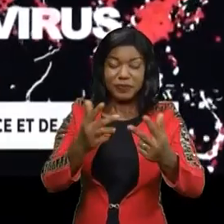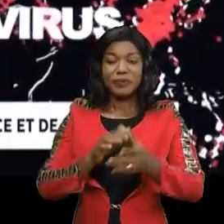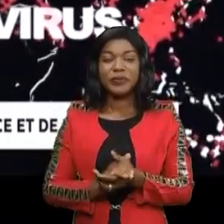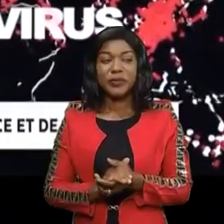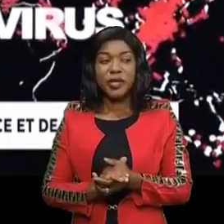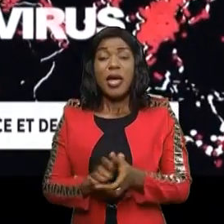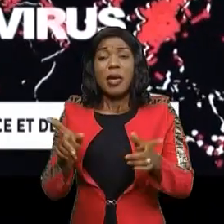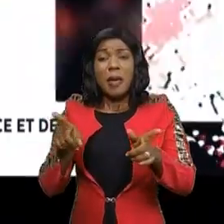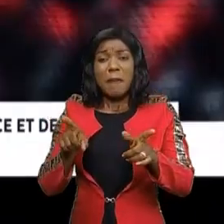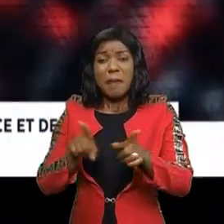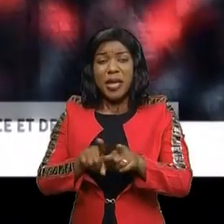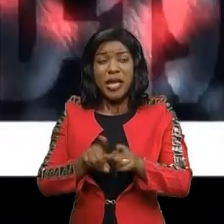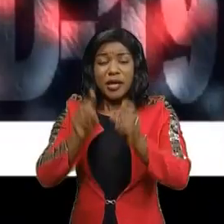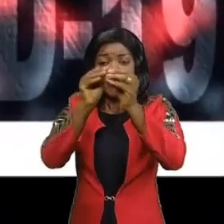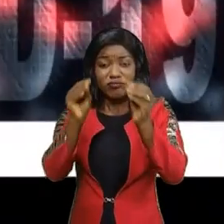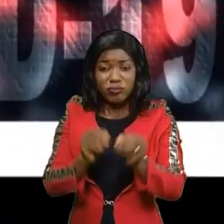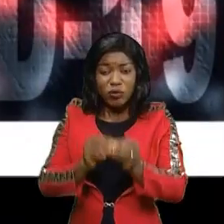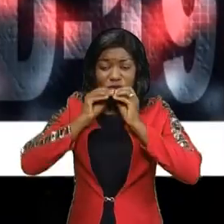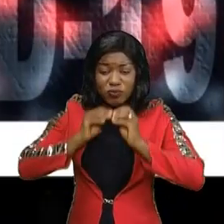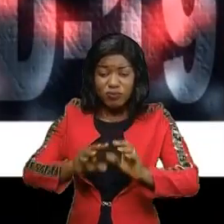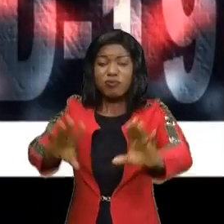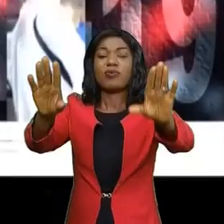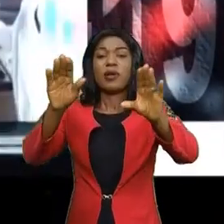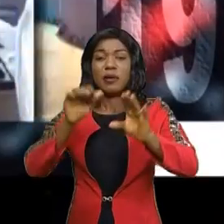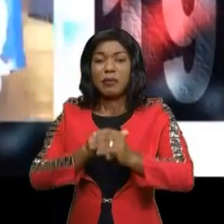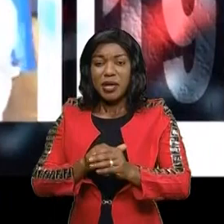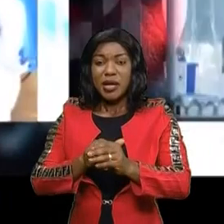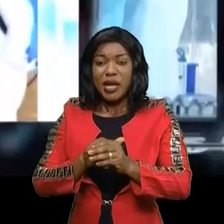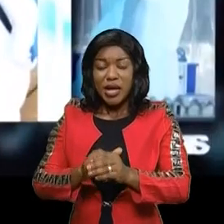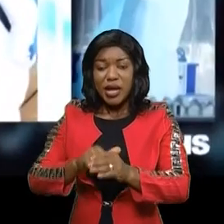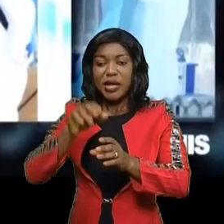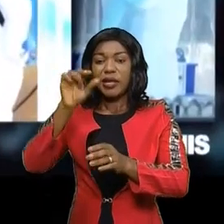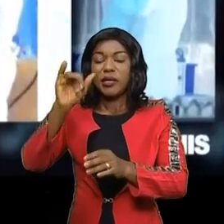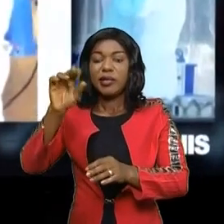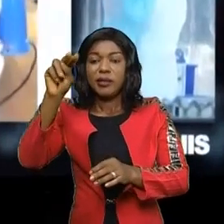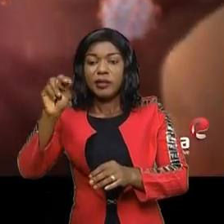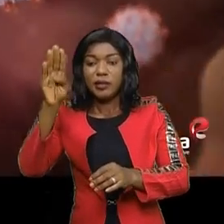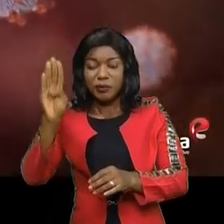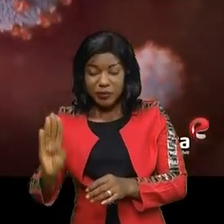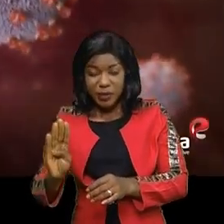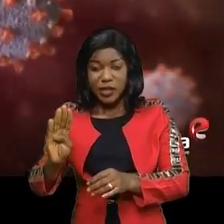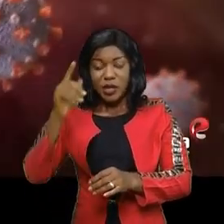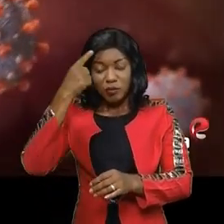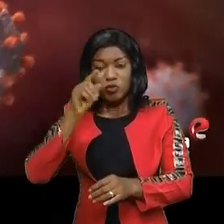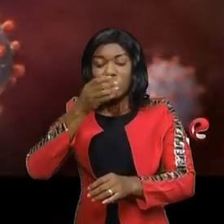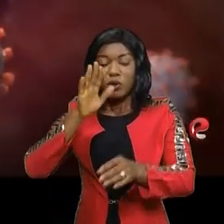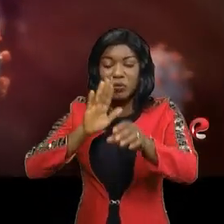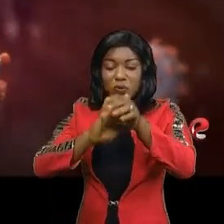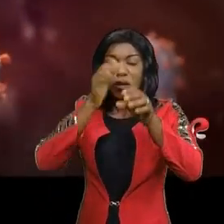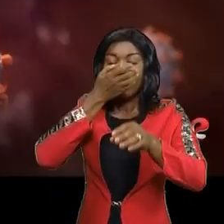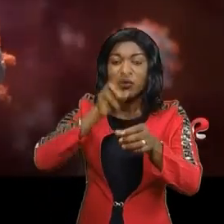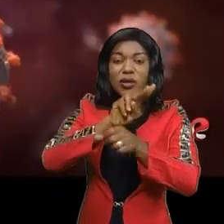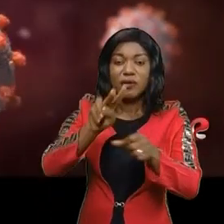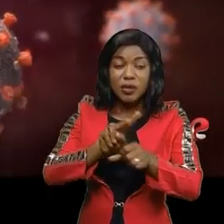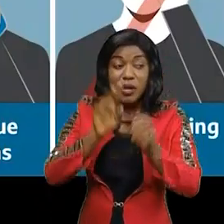Malgré les chiffres publiés par l'INERB sur la progression de la contamination au coronavirus, l'appréhension dans la population